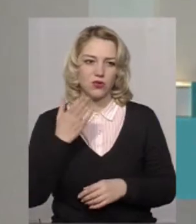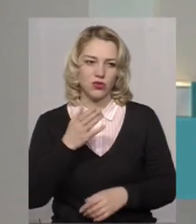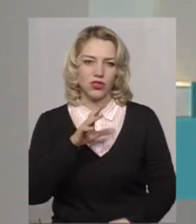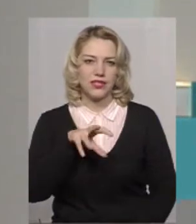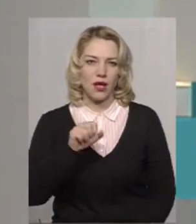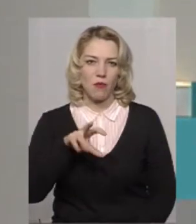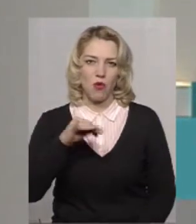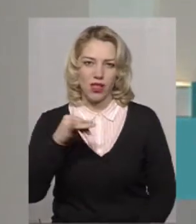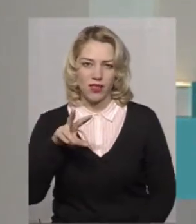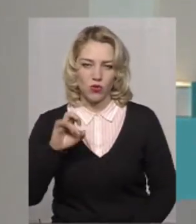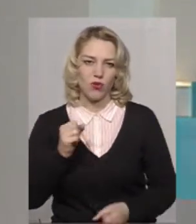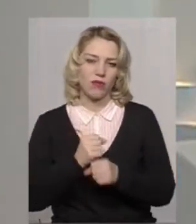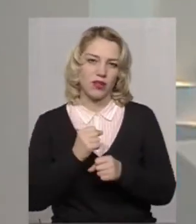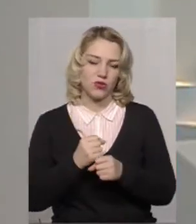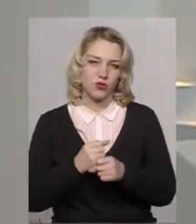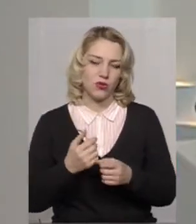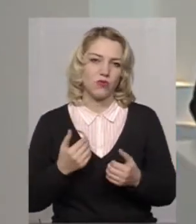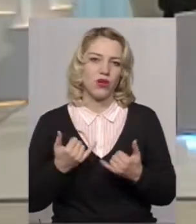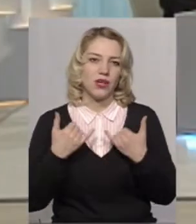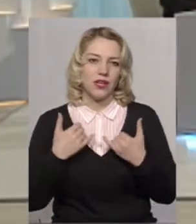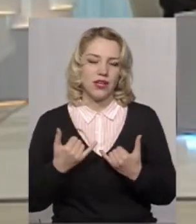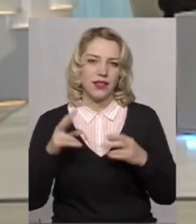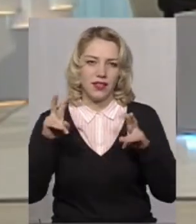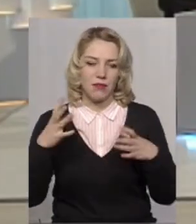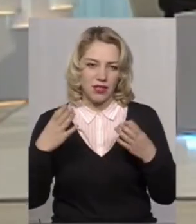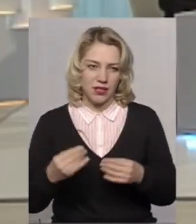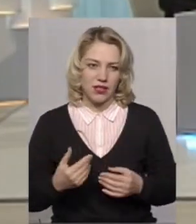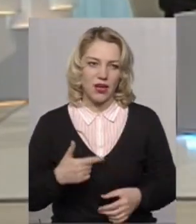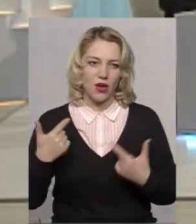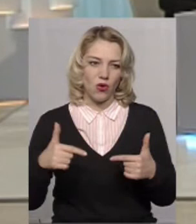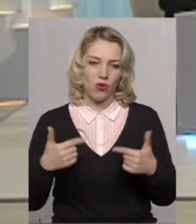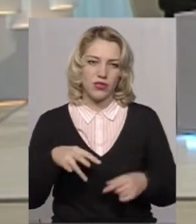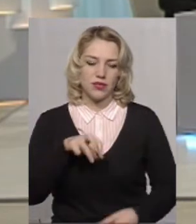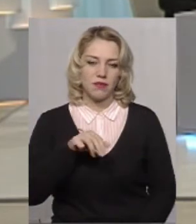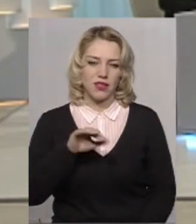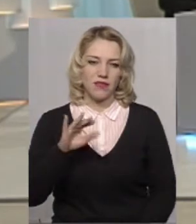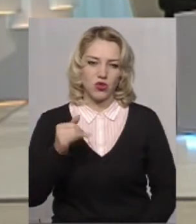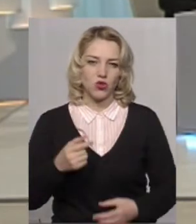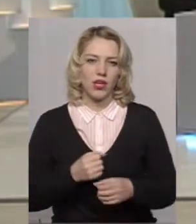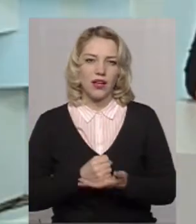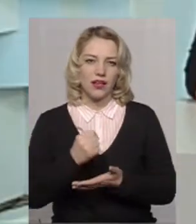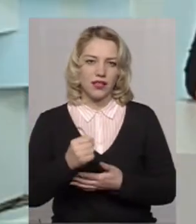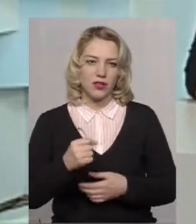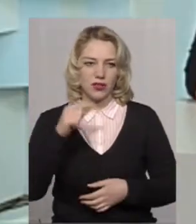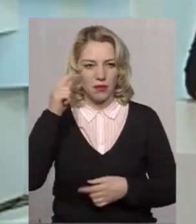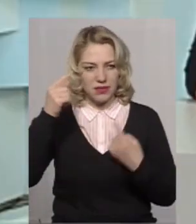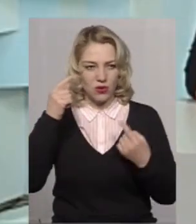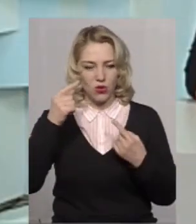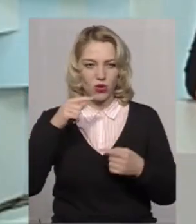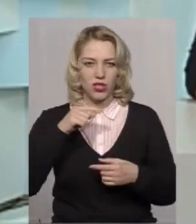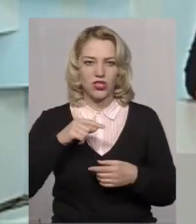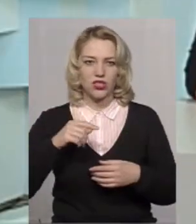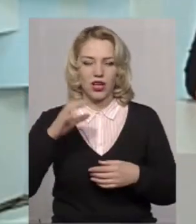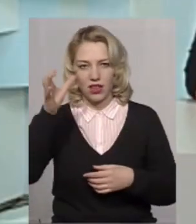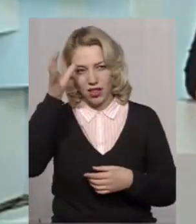Вітаю. Гості студії. Тетяна Матвійчук, кандидатка психологічних наук, доцентка